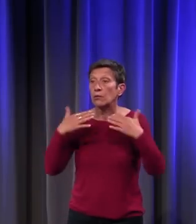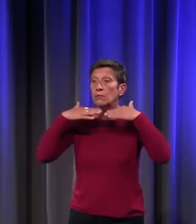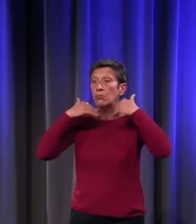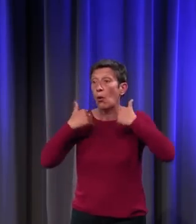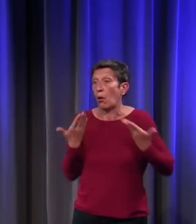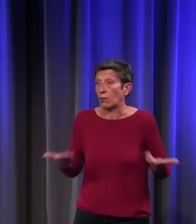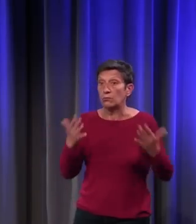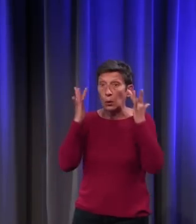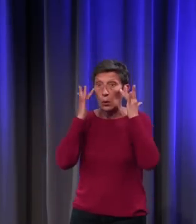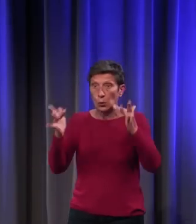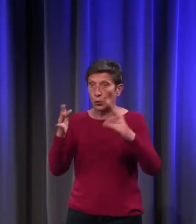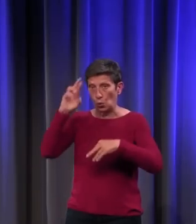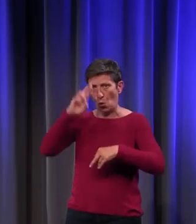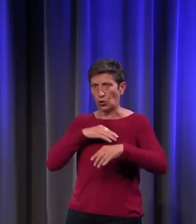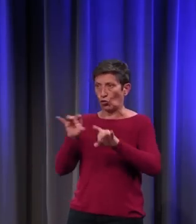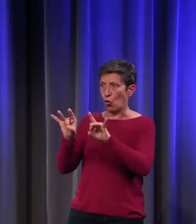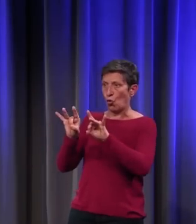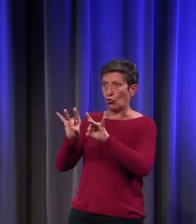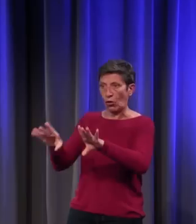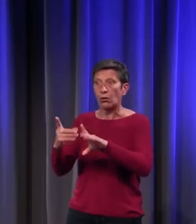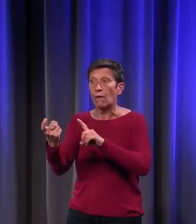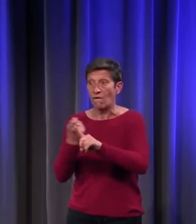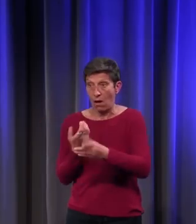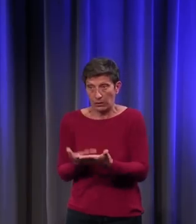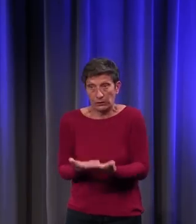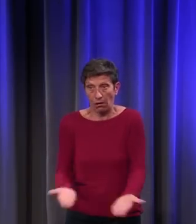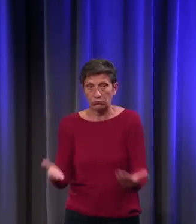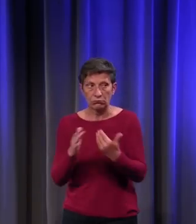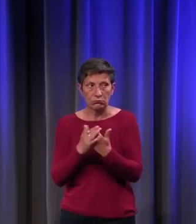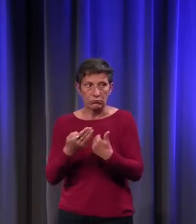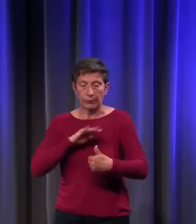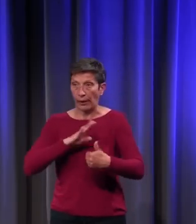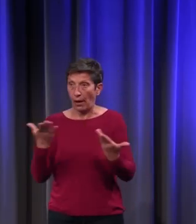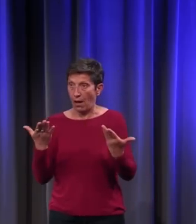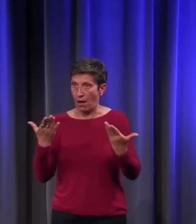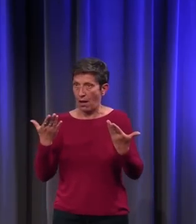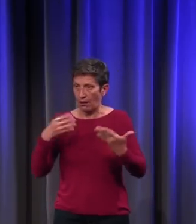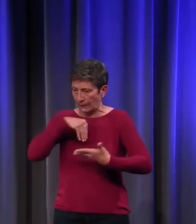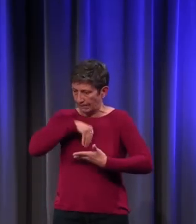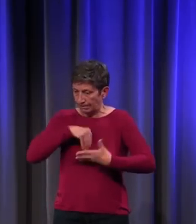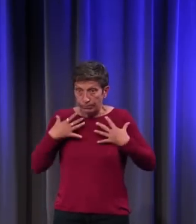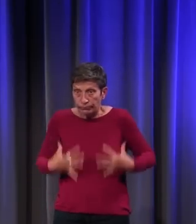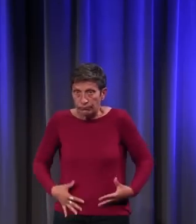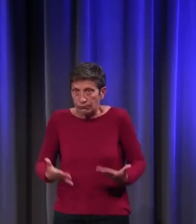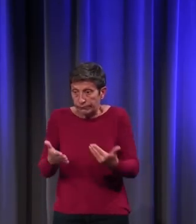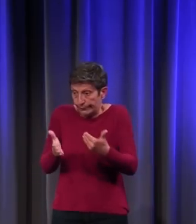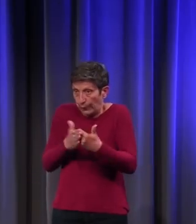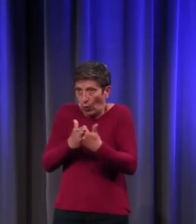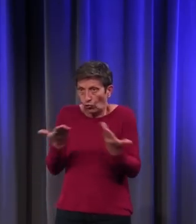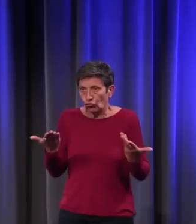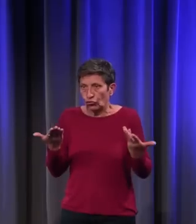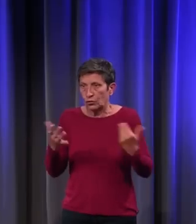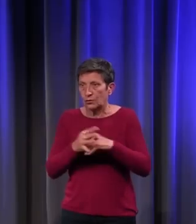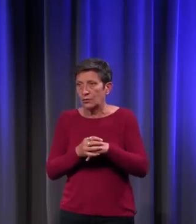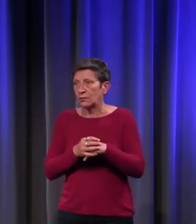différentes cultures et religions viennent de ce cousinage beaucoup trop grand. Manger du porc, c'est